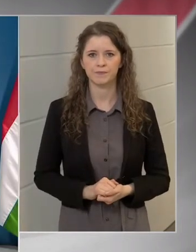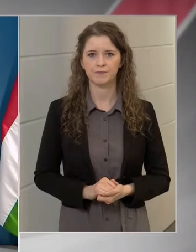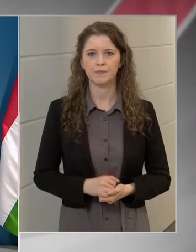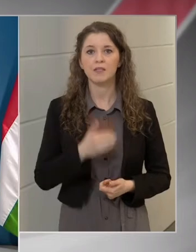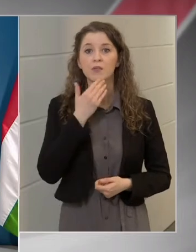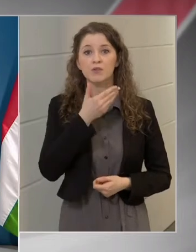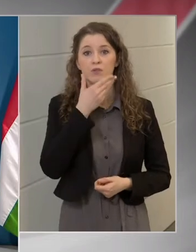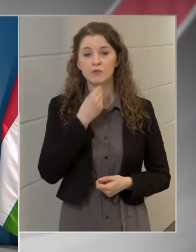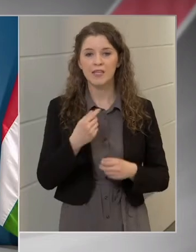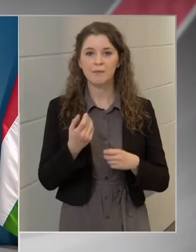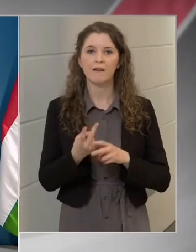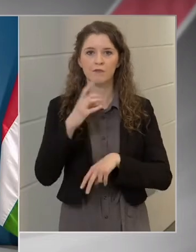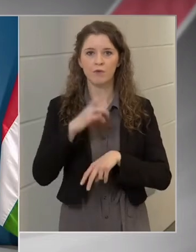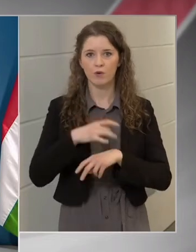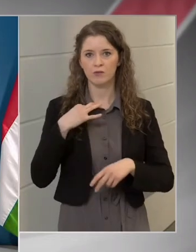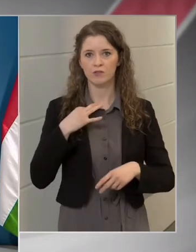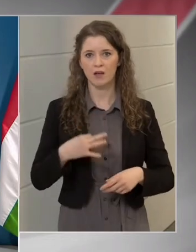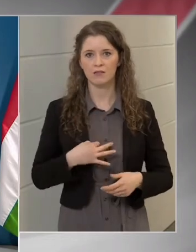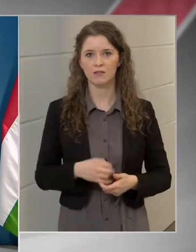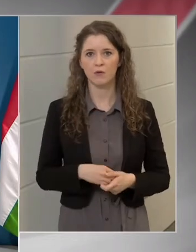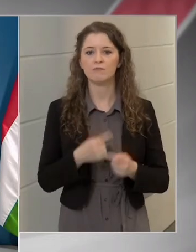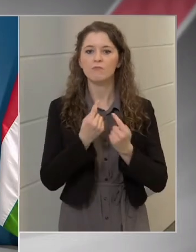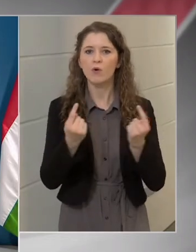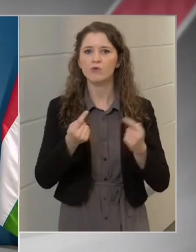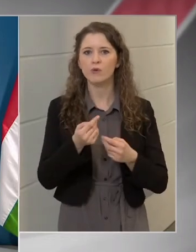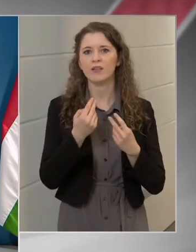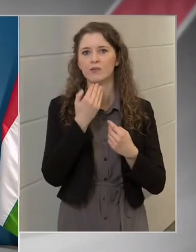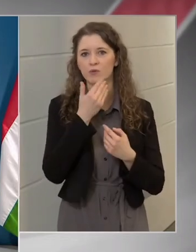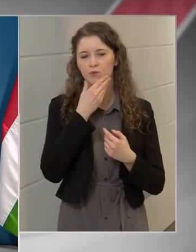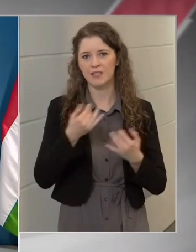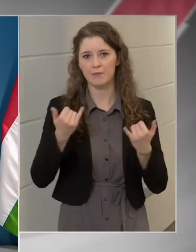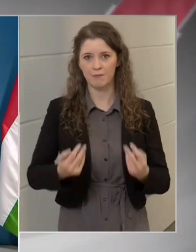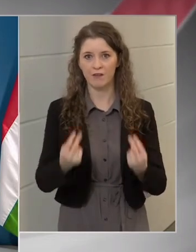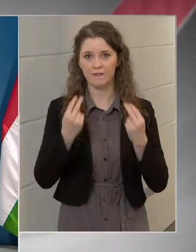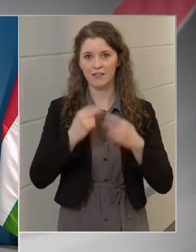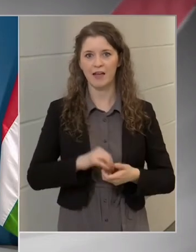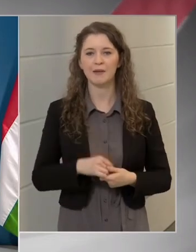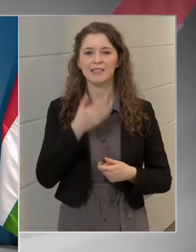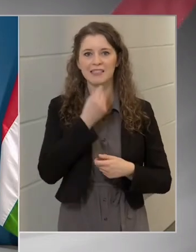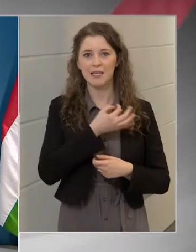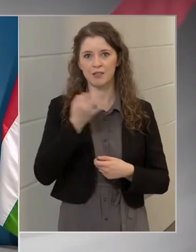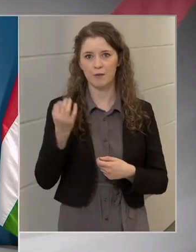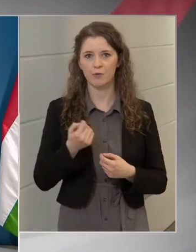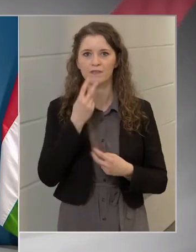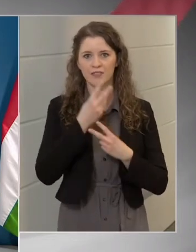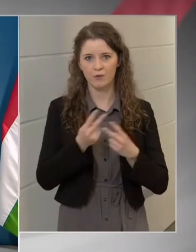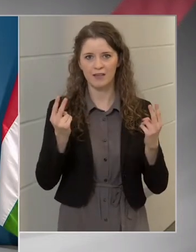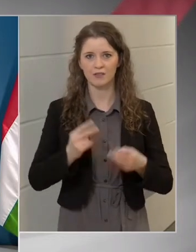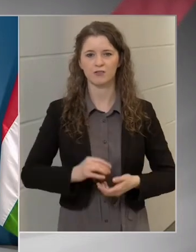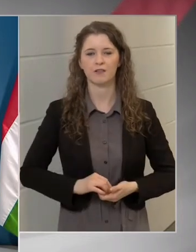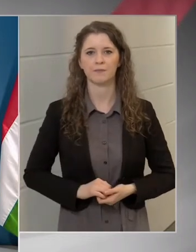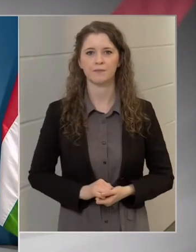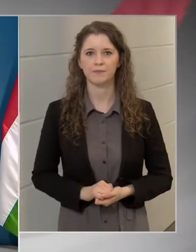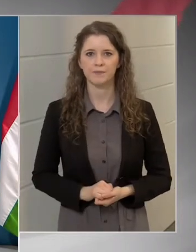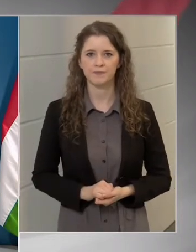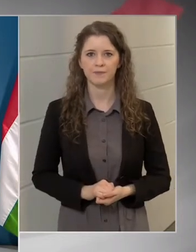Köszönjük szépen, főorvosasszony, önöknek köszönjük szépen a mai figyelmüket is, szép napot, viszontlátásra!